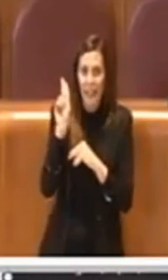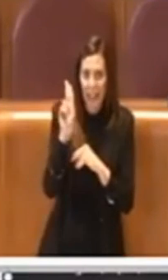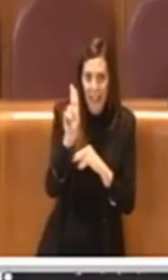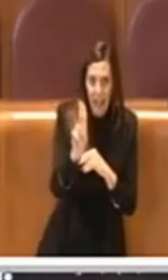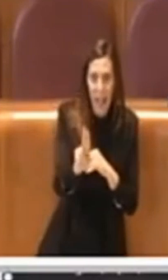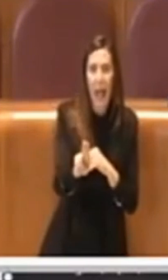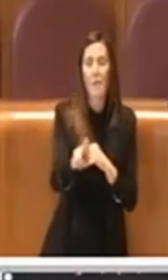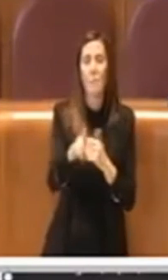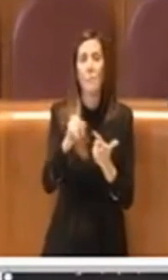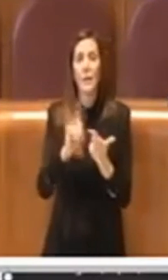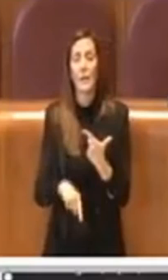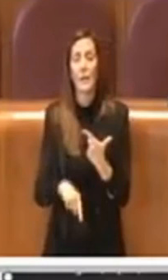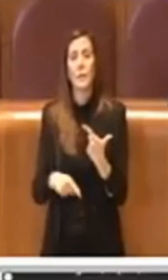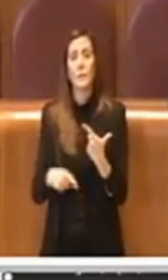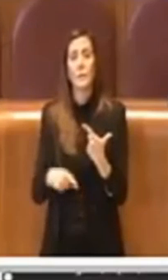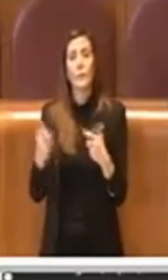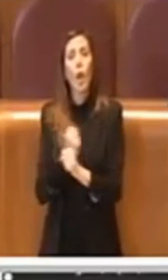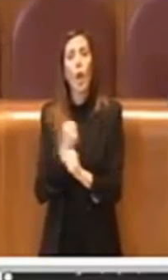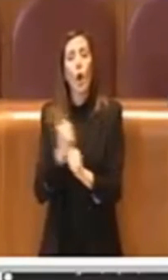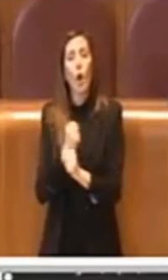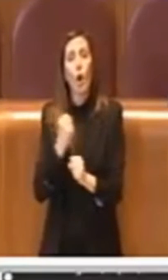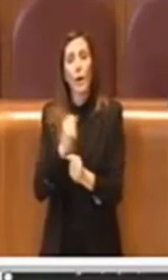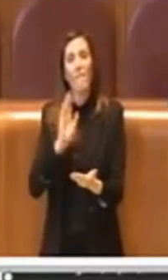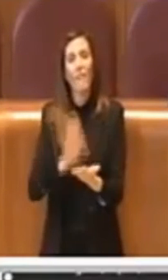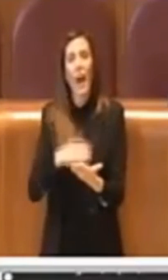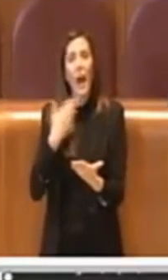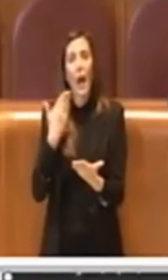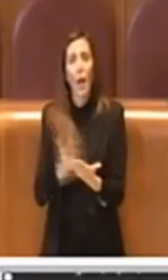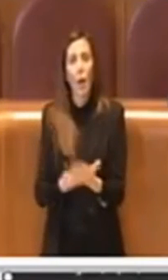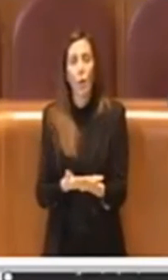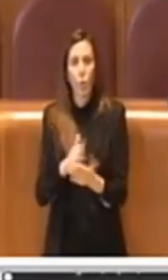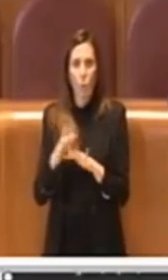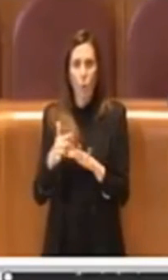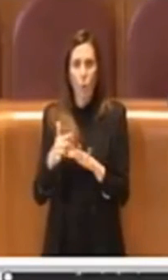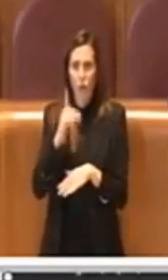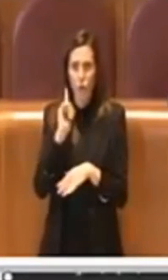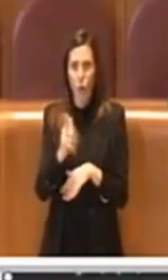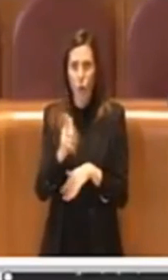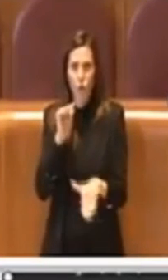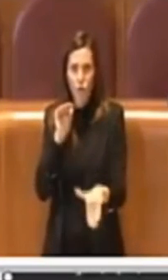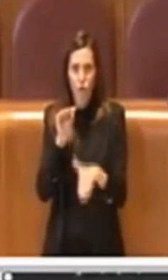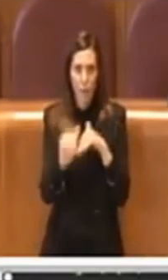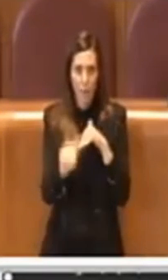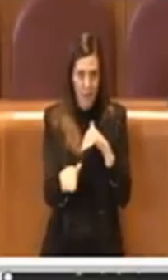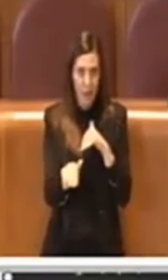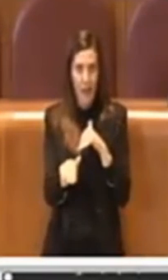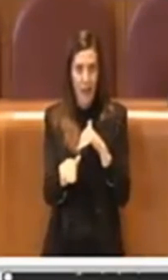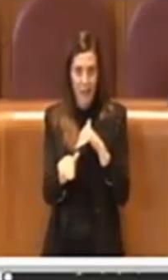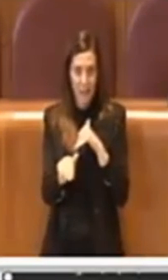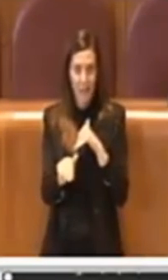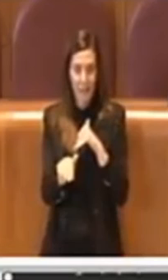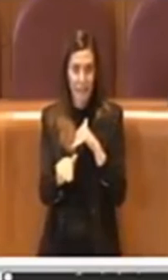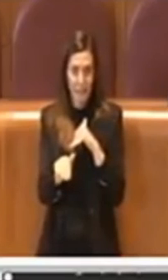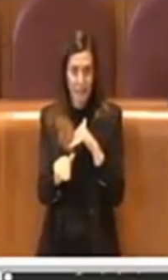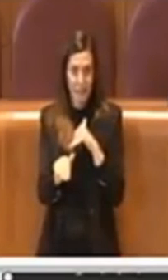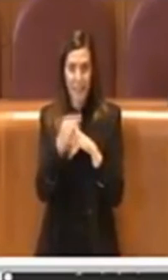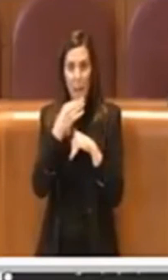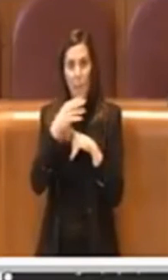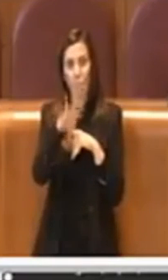stiamo parlando di opere dal valore di quasi 12 miliardi, per cui una